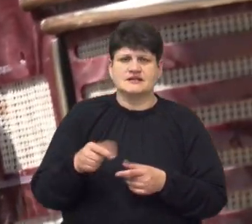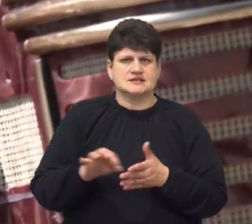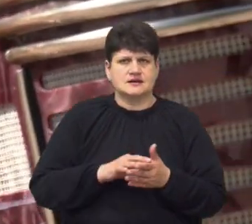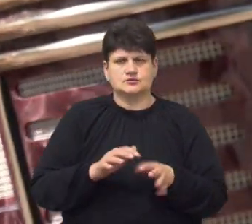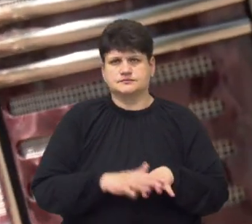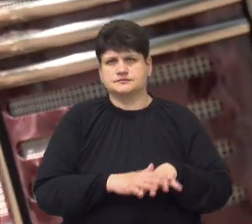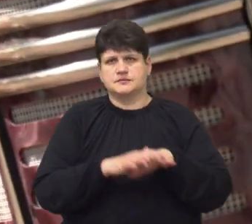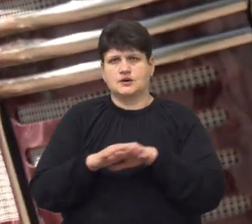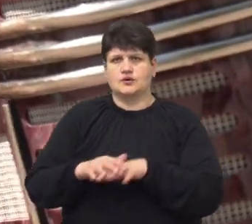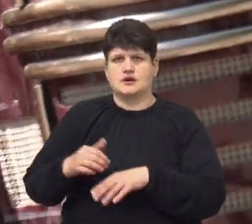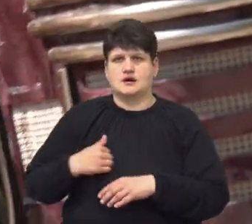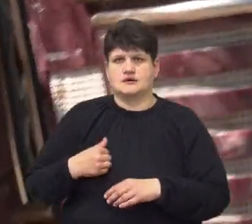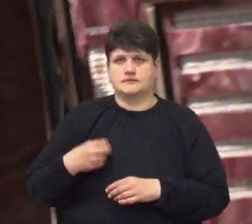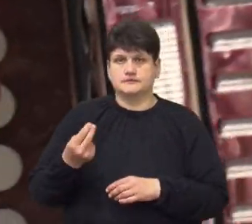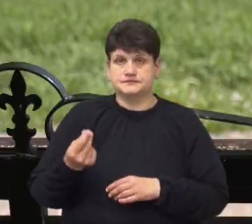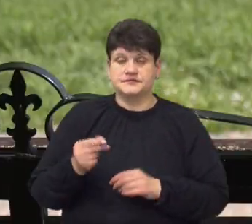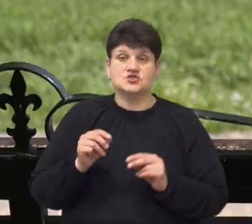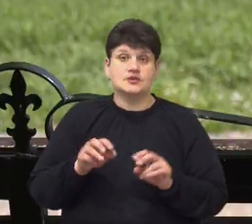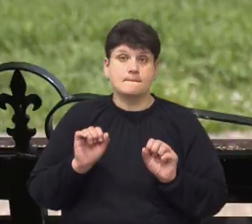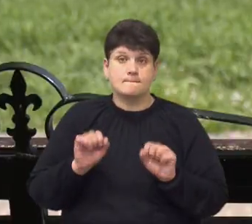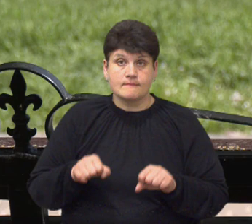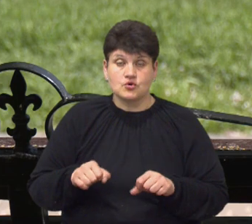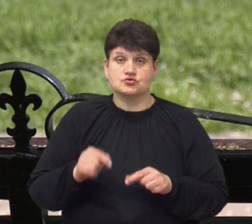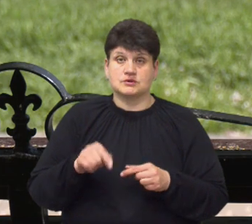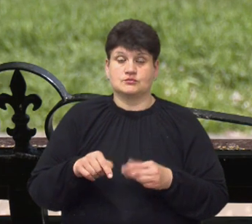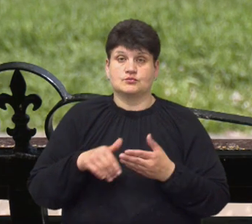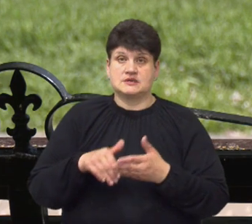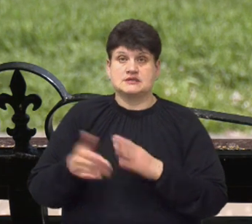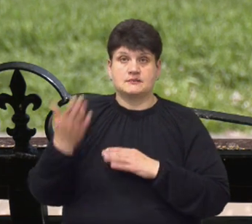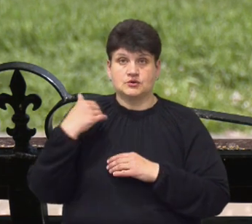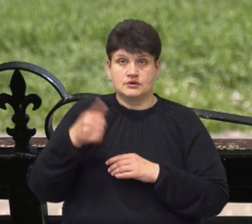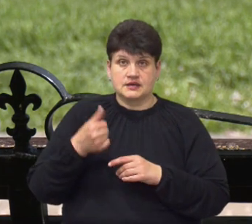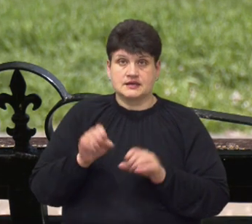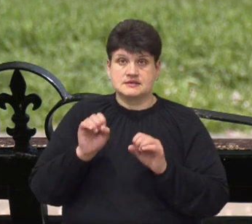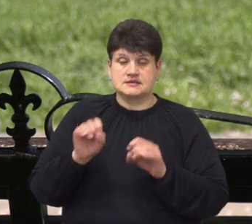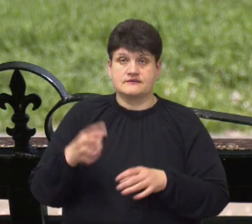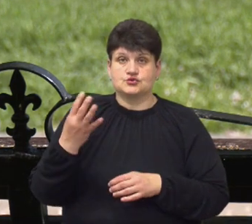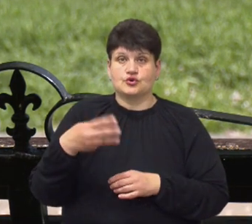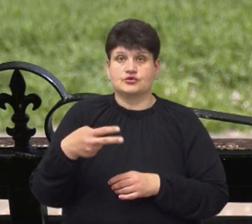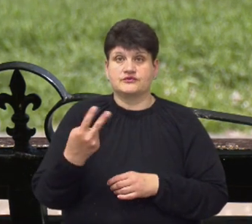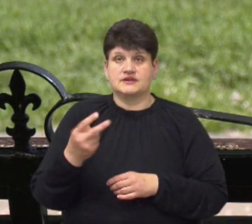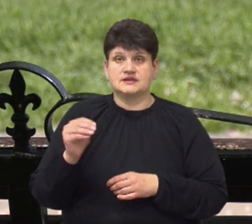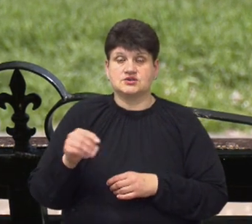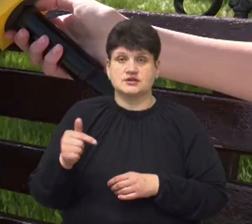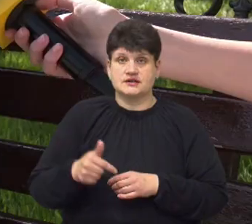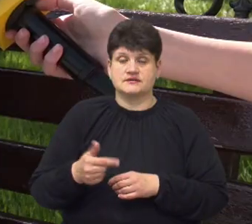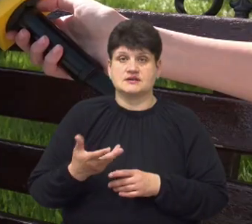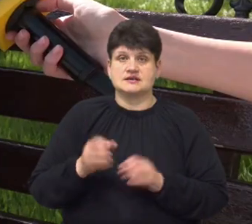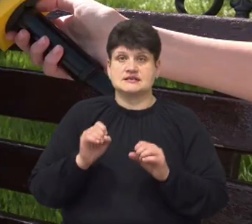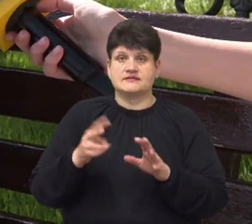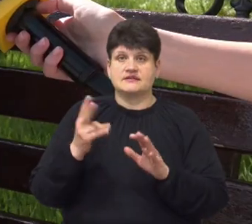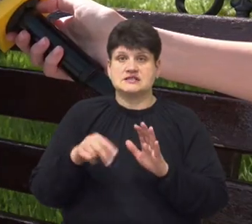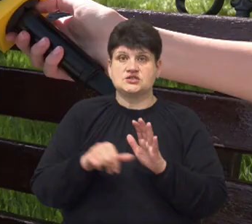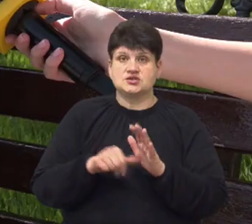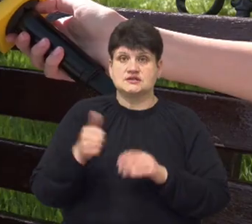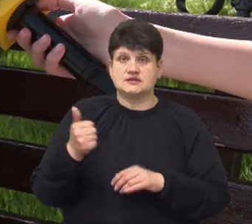армію. Тим можу, тим поможу. За минулий рік я здав біля 42 тисяч, здав за 26 тижнів. І того